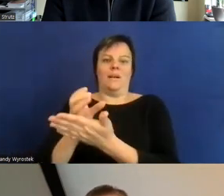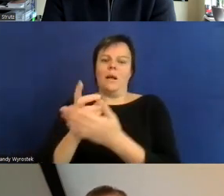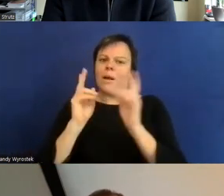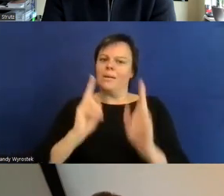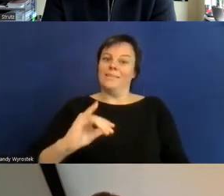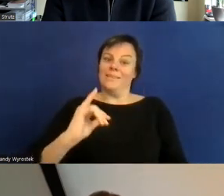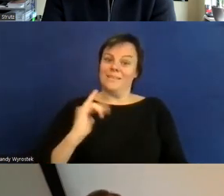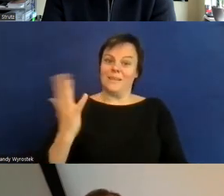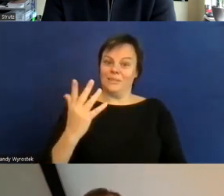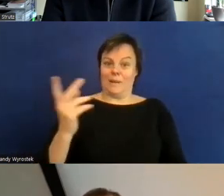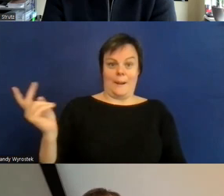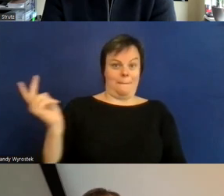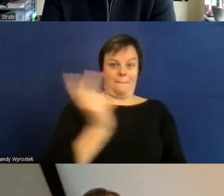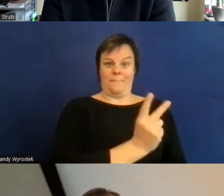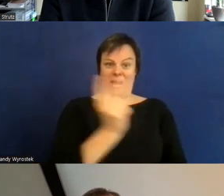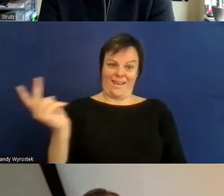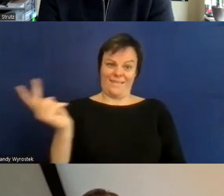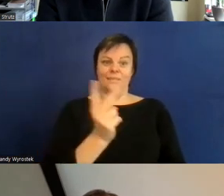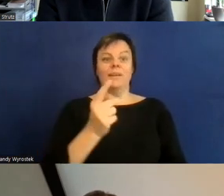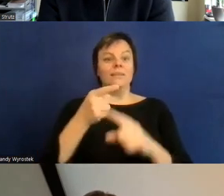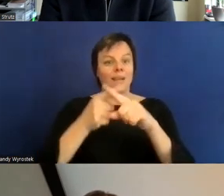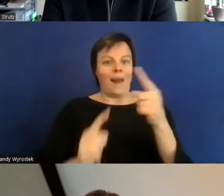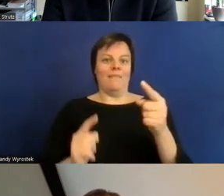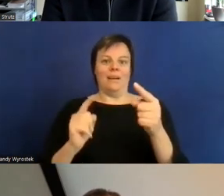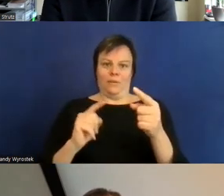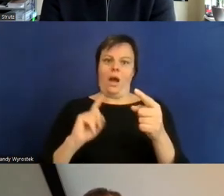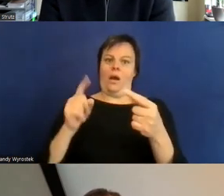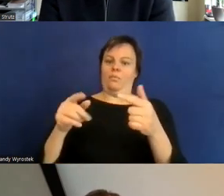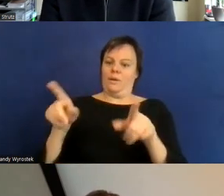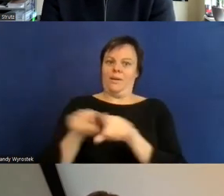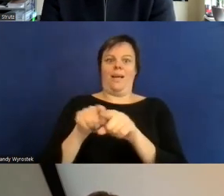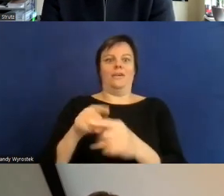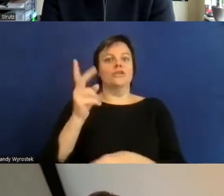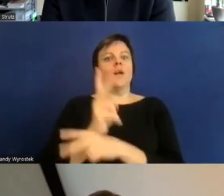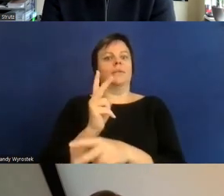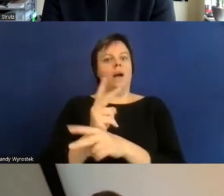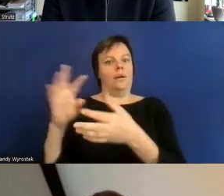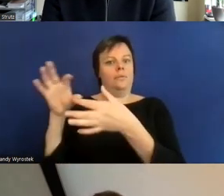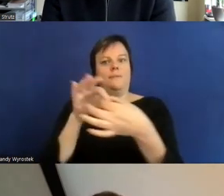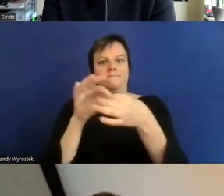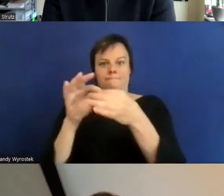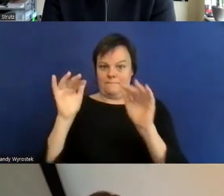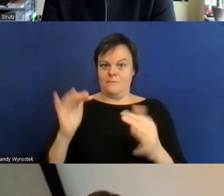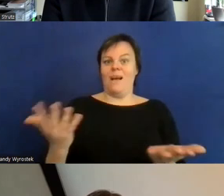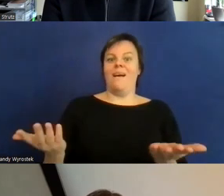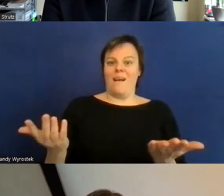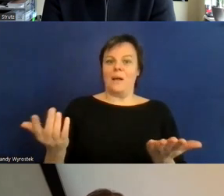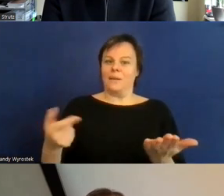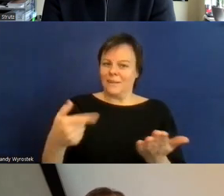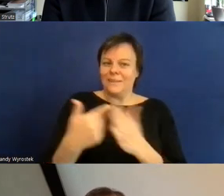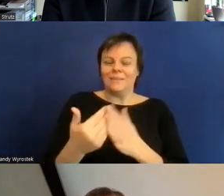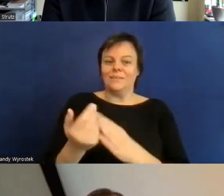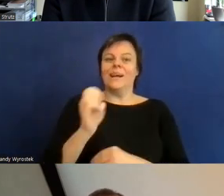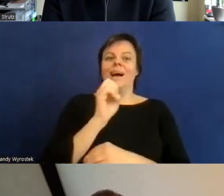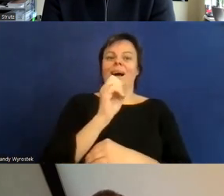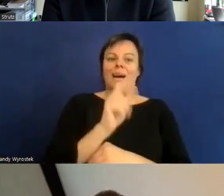den gleichen Standardbezug nennen nämlich die EN 301549 und da hat ja Herr Strutz auf das Kapitel